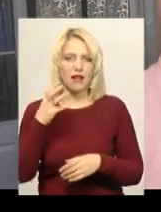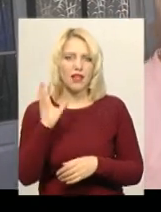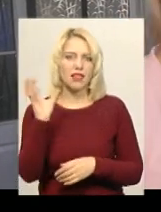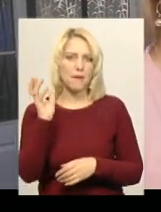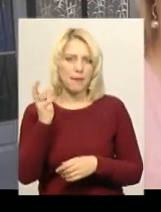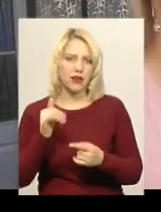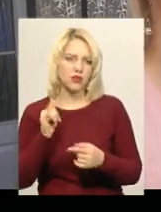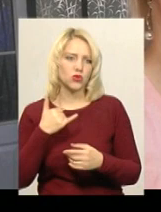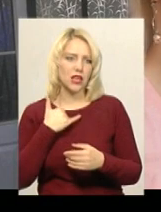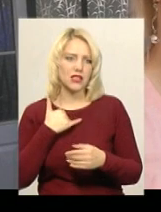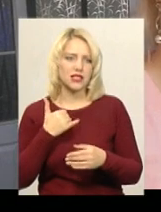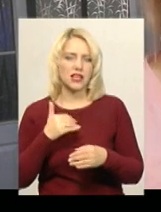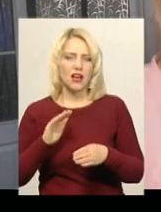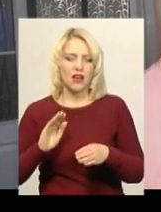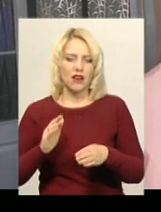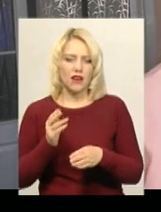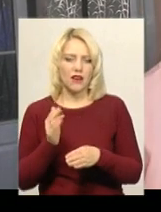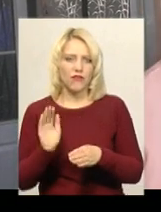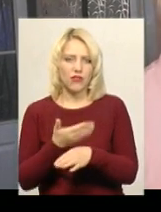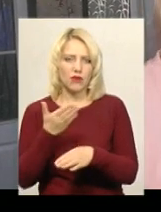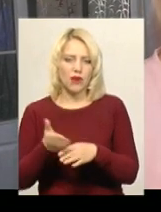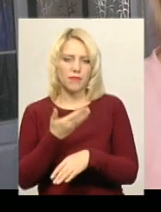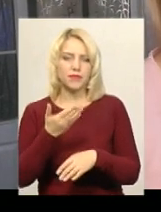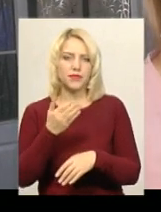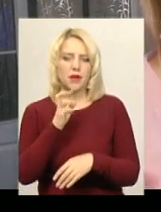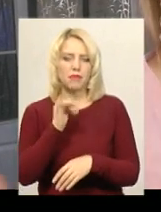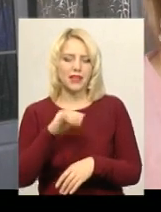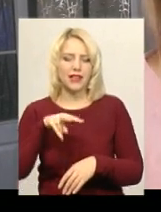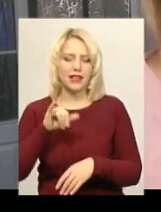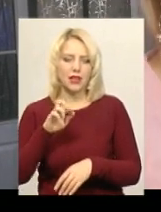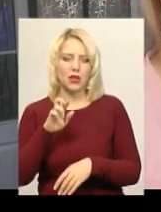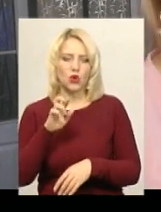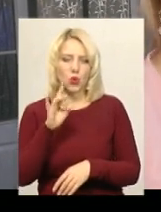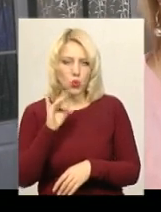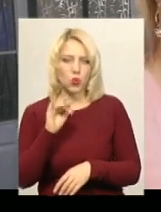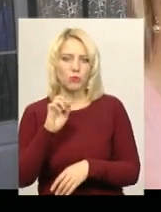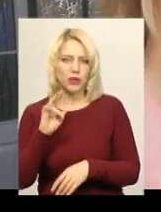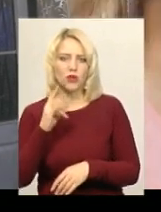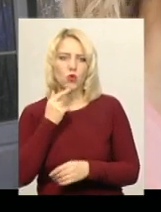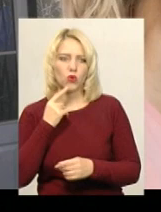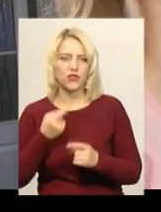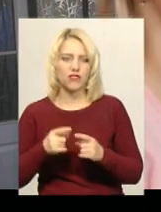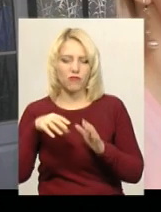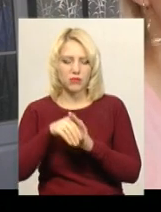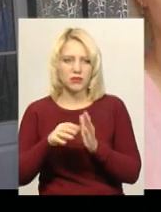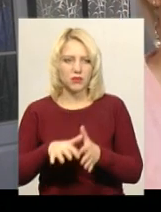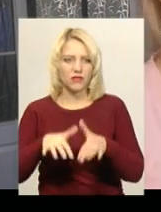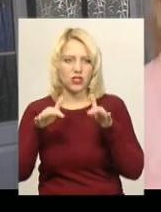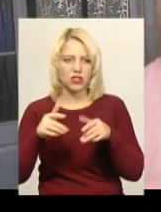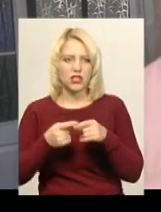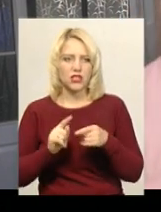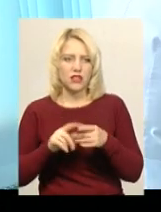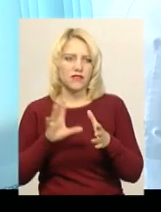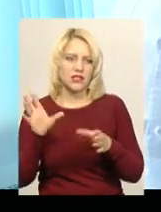таким чином в виводиться білірубін з крові, тому що його вміст підвищений і це є наше все